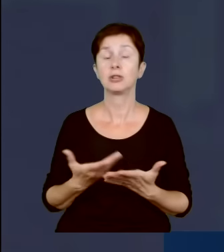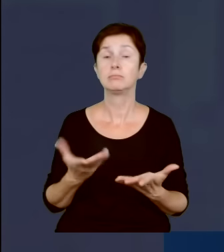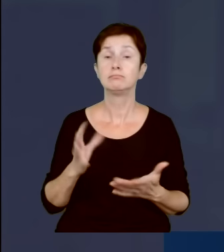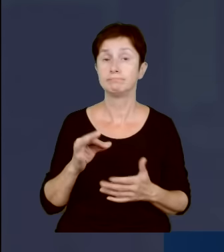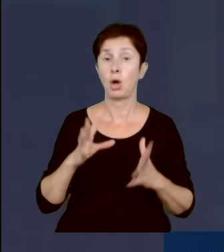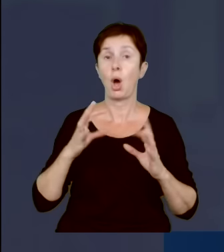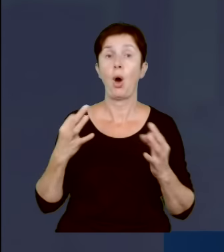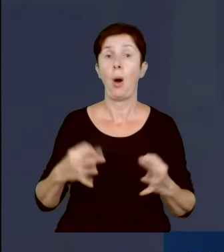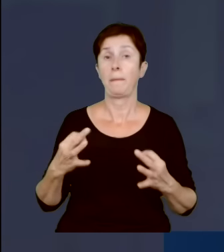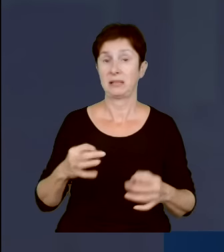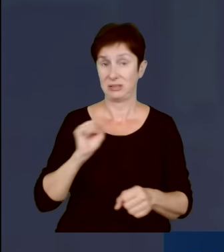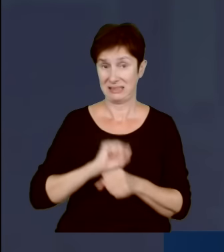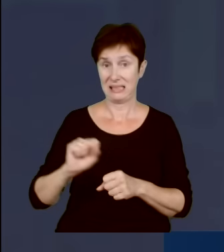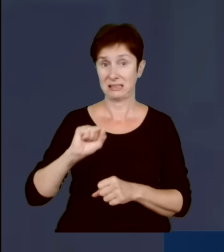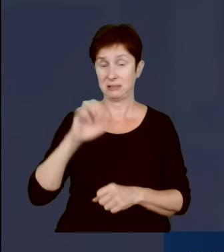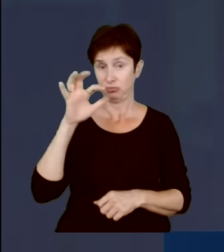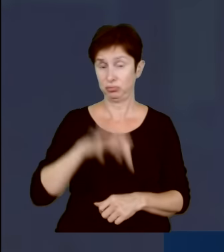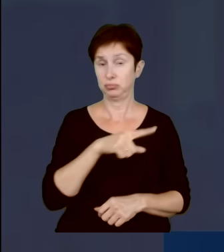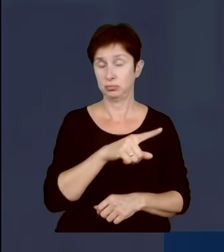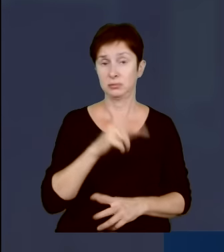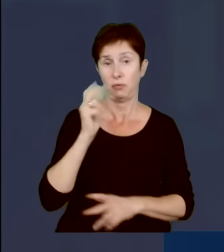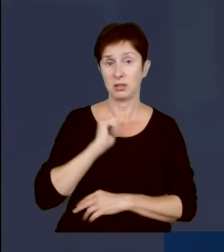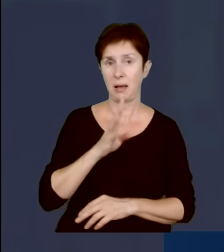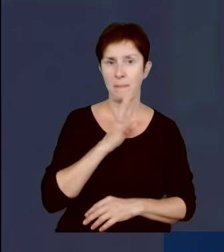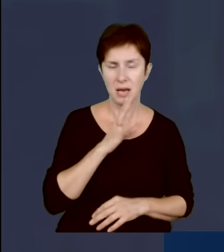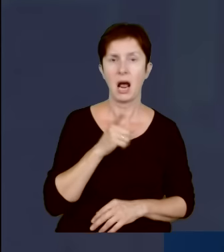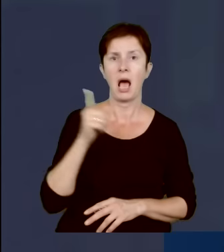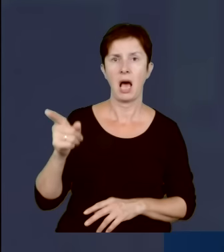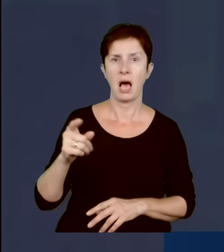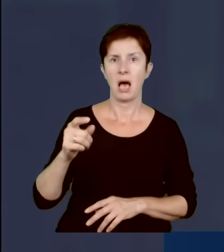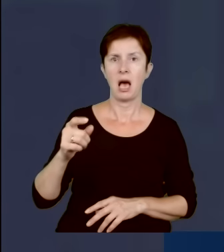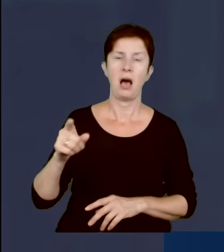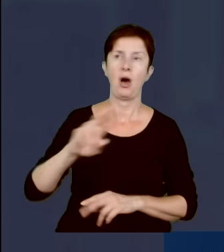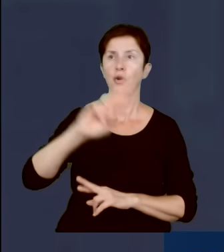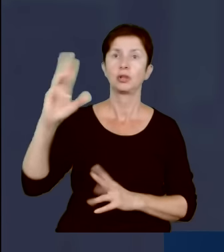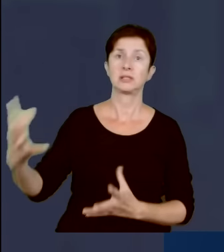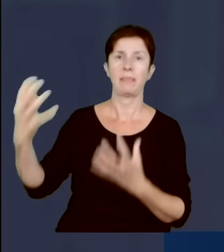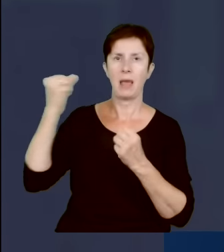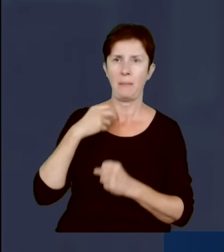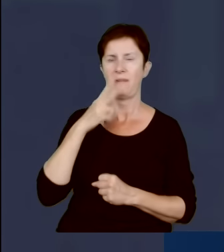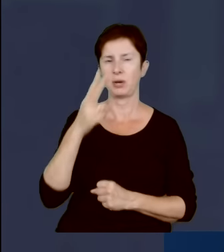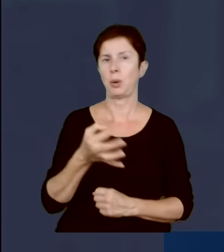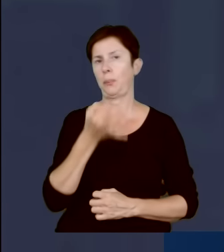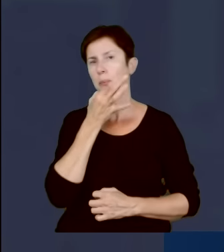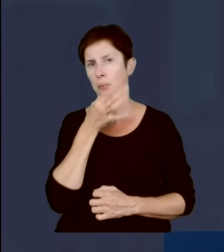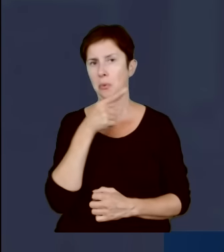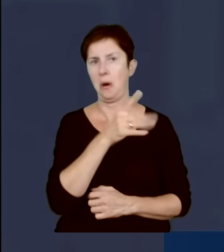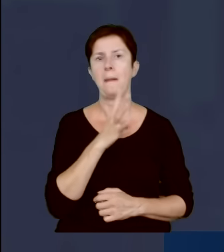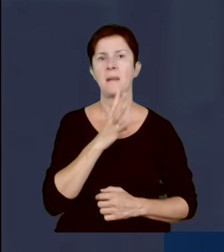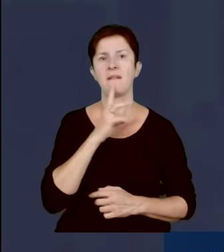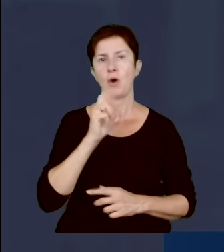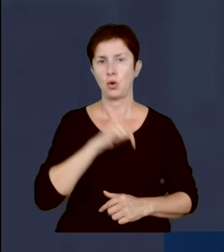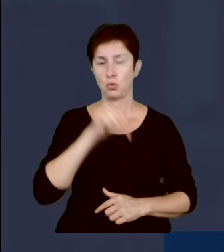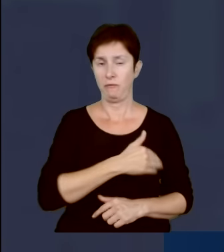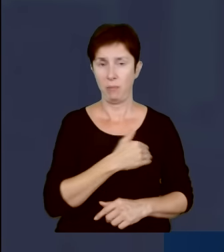amerykańskich odstrasza agresora i daje też pewną szansę, sposobność do tego, żeby